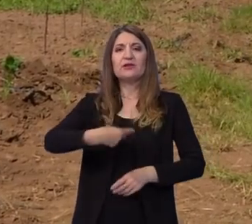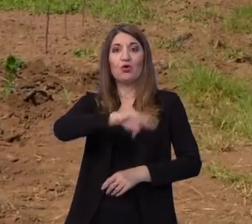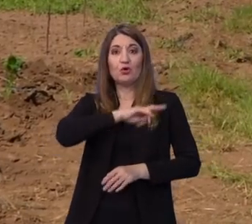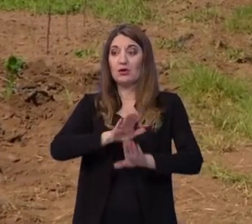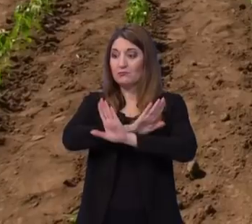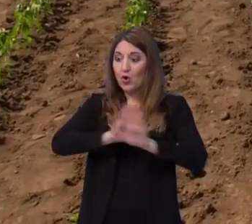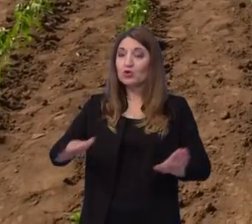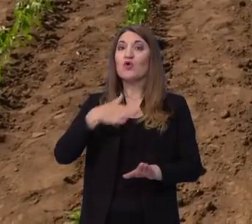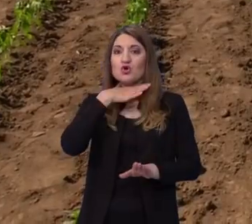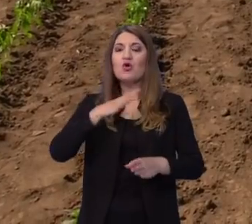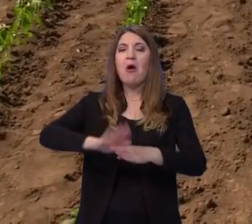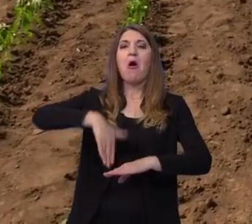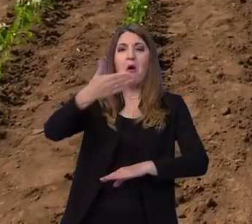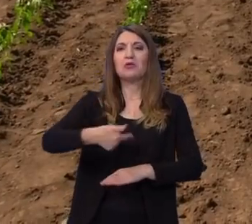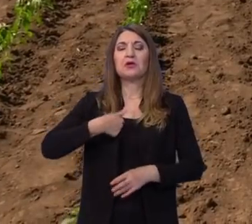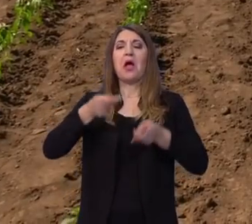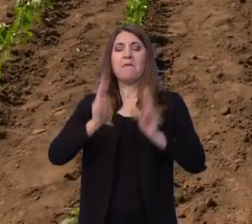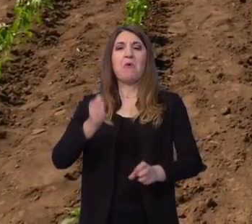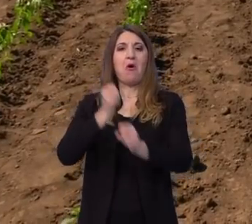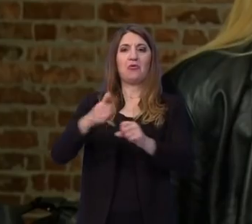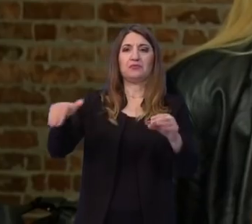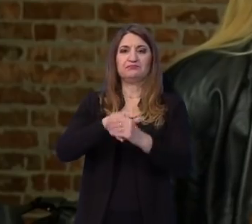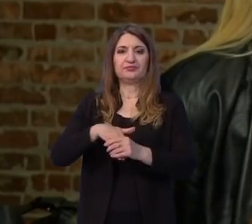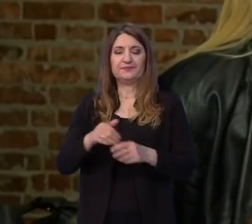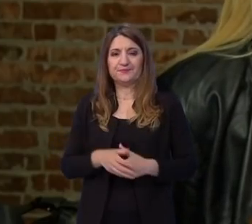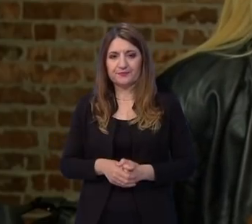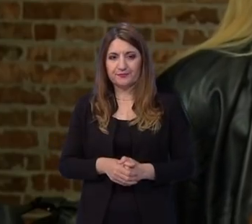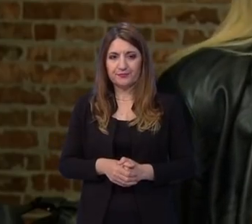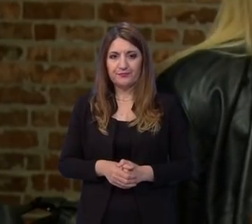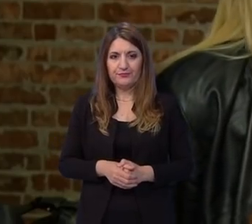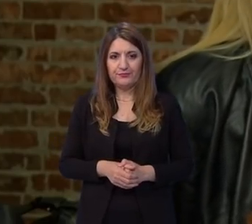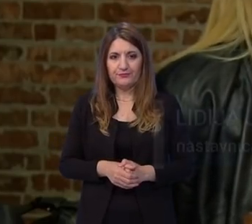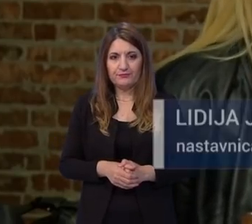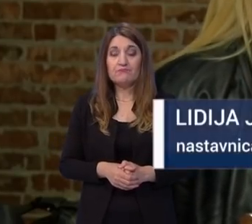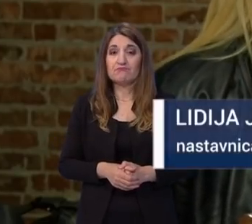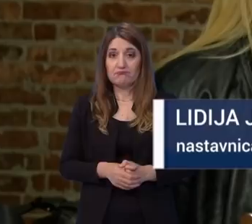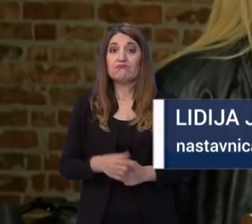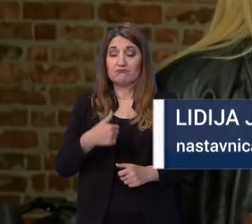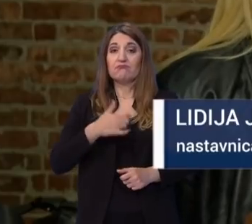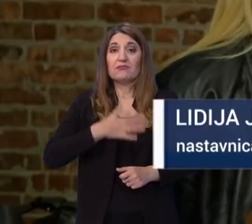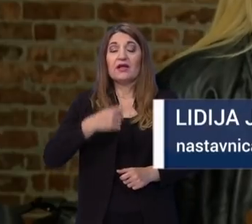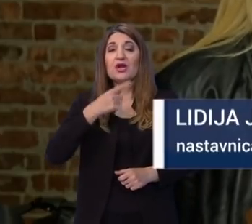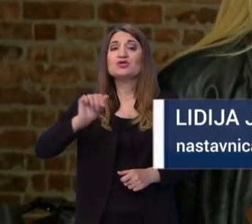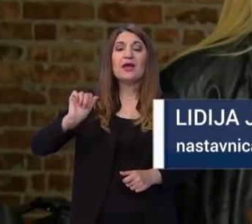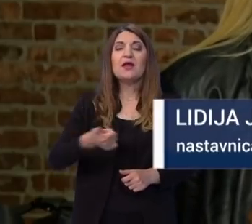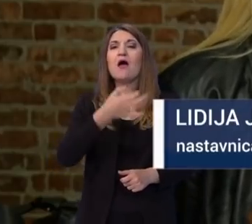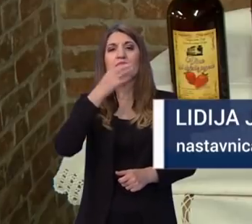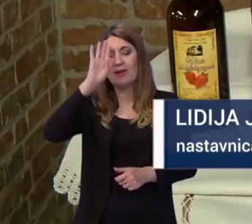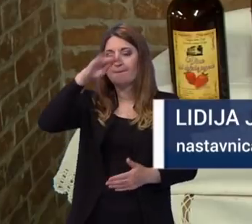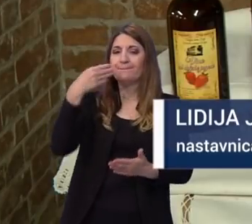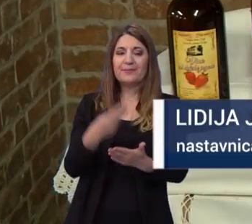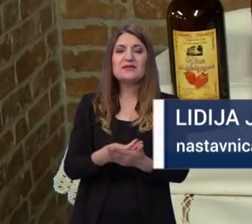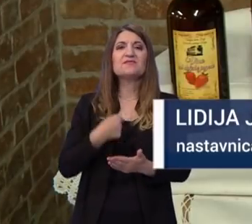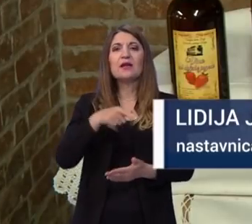nakon završetka školovanja bili konkurentni na tržištu. Možda bih istaknula kao neko najbolje priznanje.